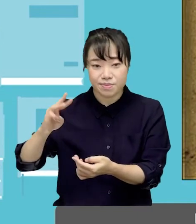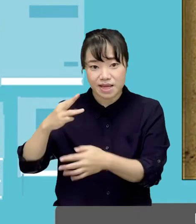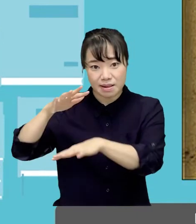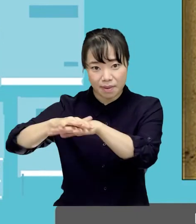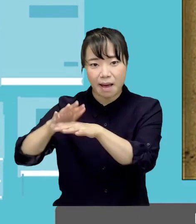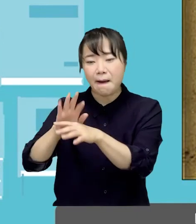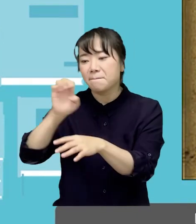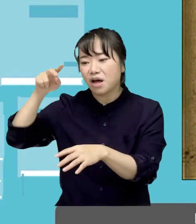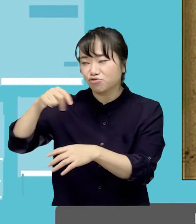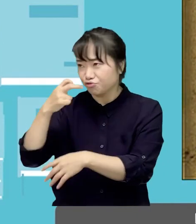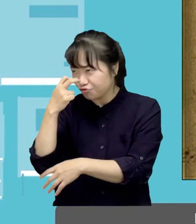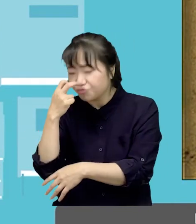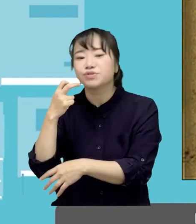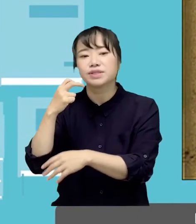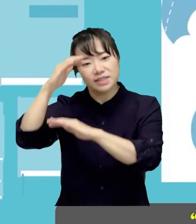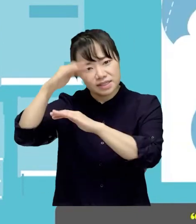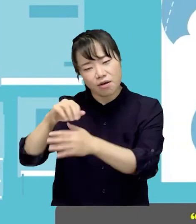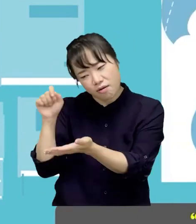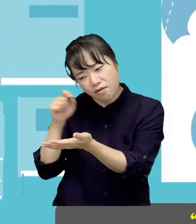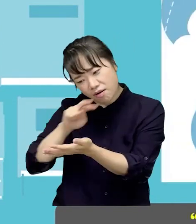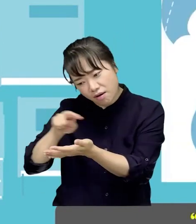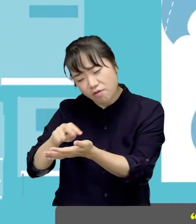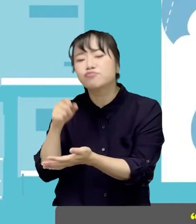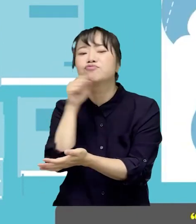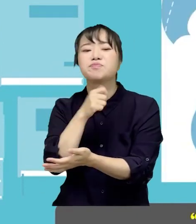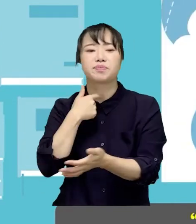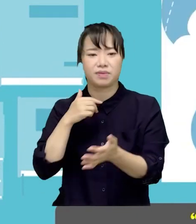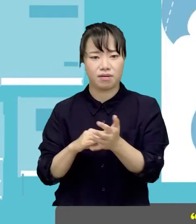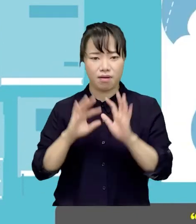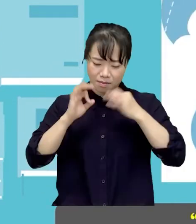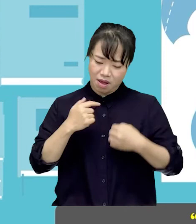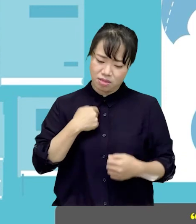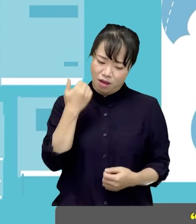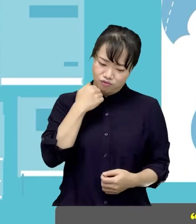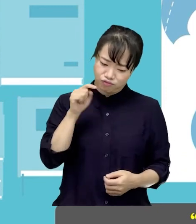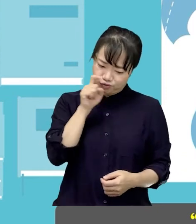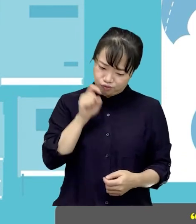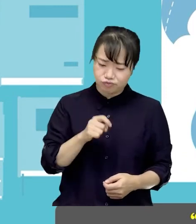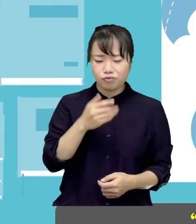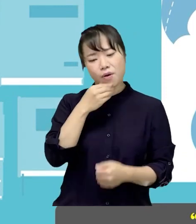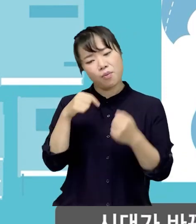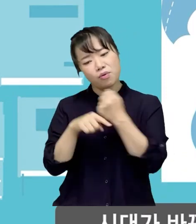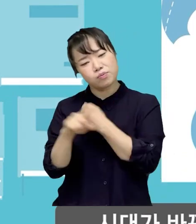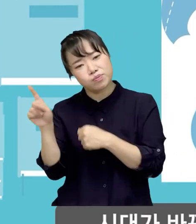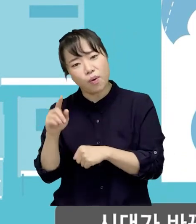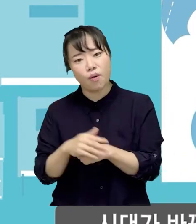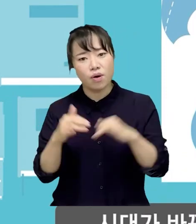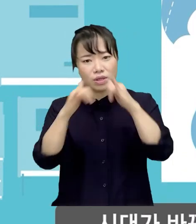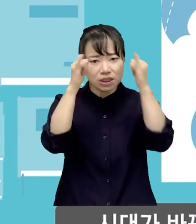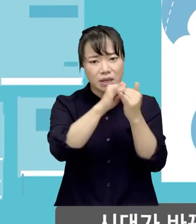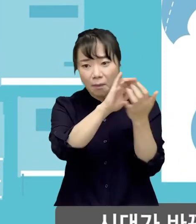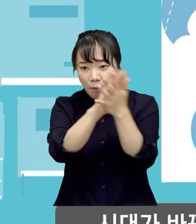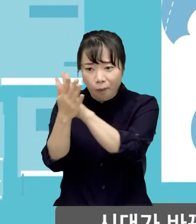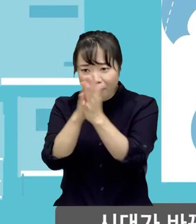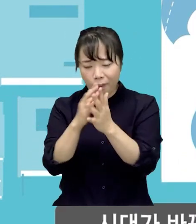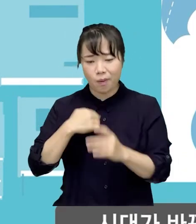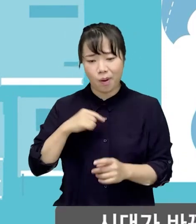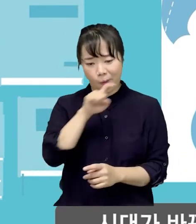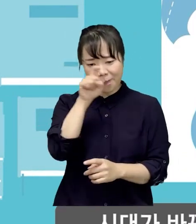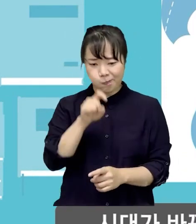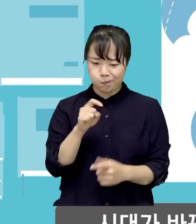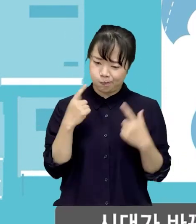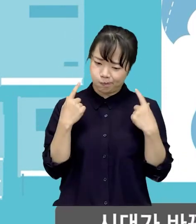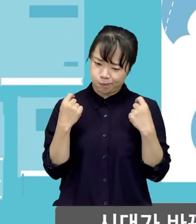자주 읽었다고 한다. 나는 누구일까? 행복이란 무엇일까? 시대가 바뀌어도 사람이